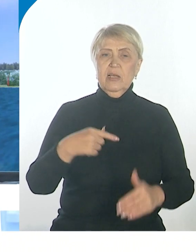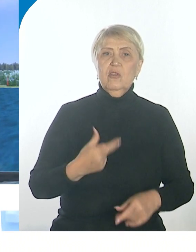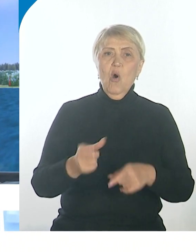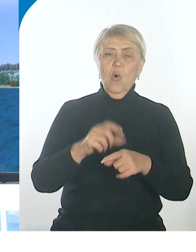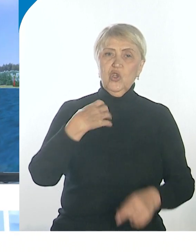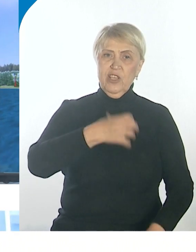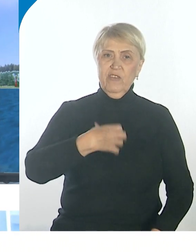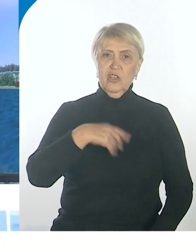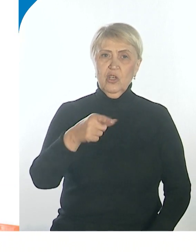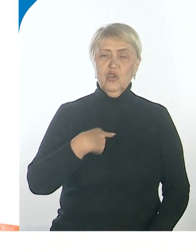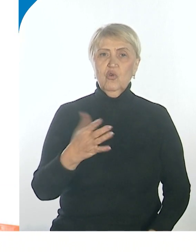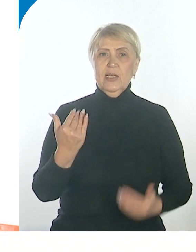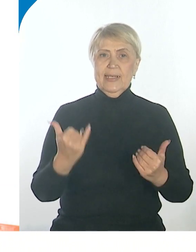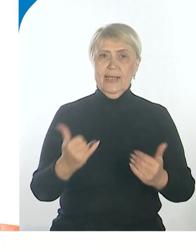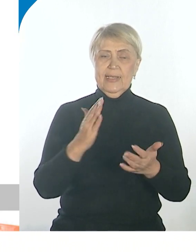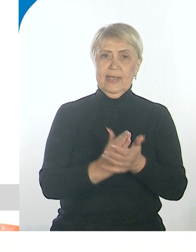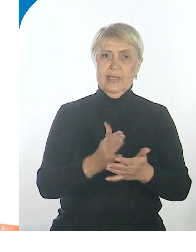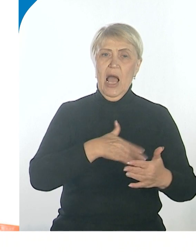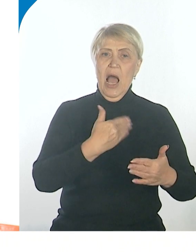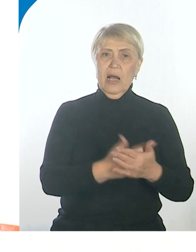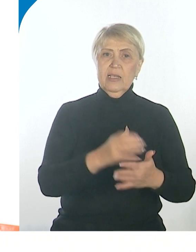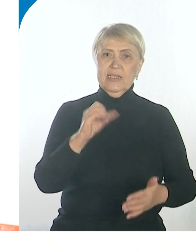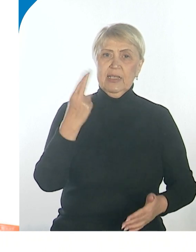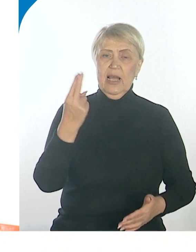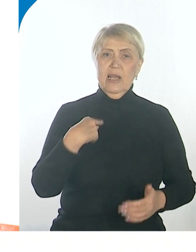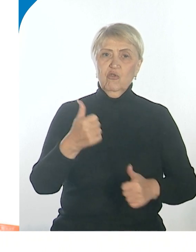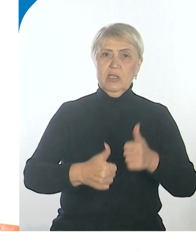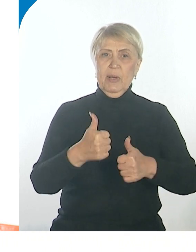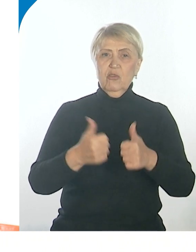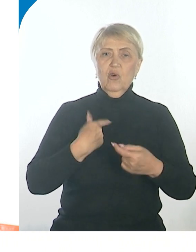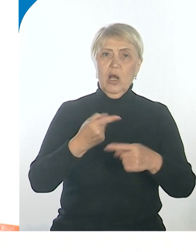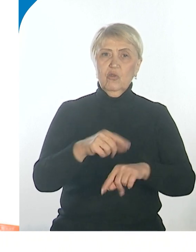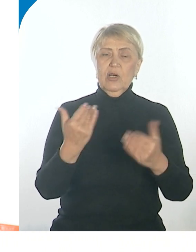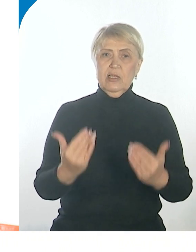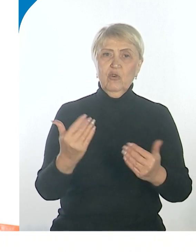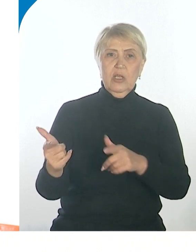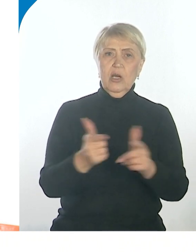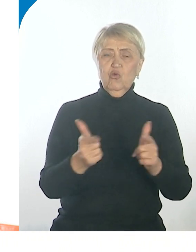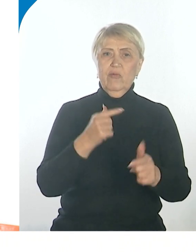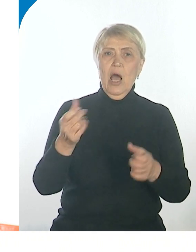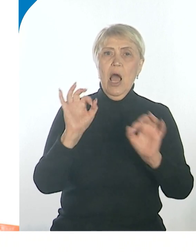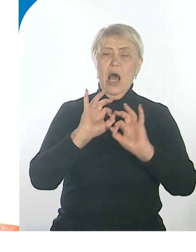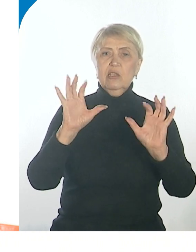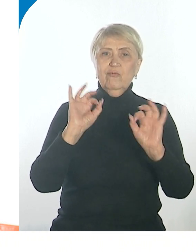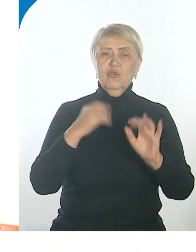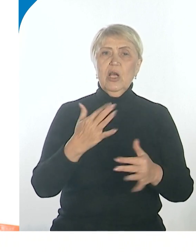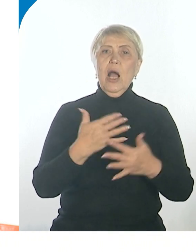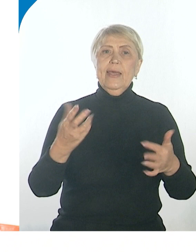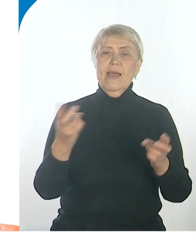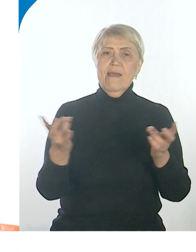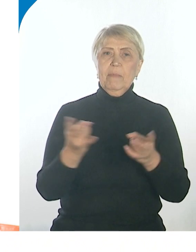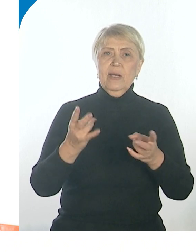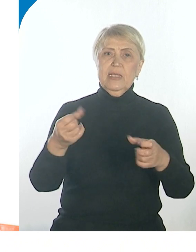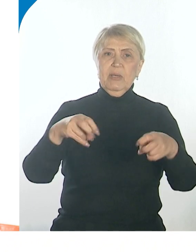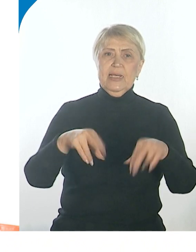важно, что здесь у нас есть активные социальные партнеры, которые сегодня готовы нам озвучить, какие необходимы